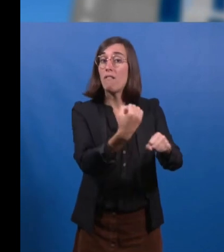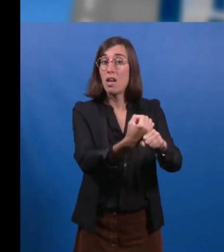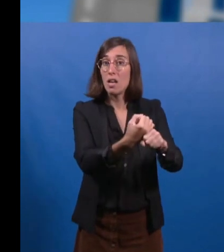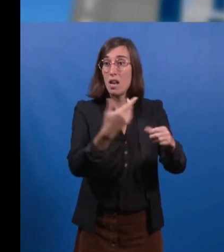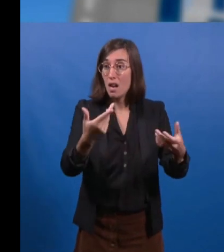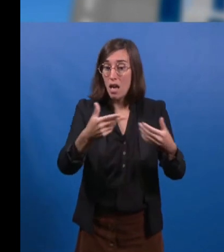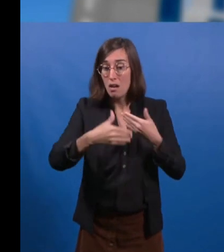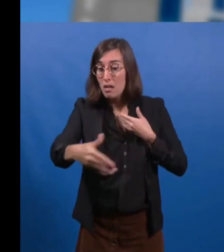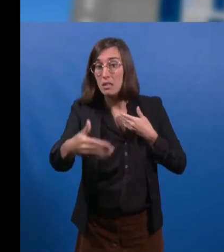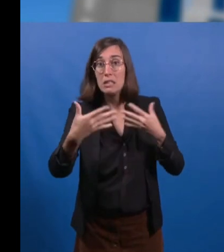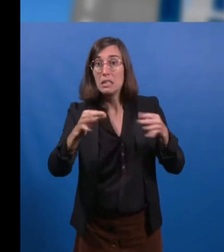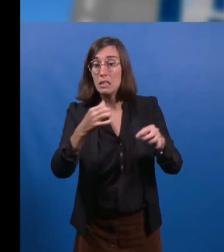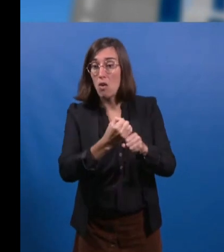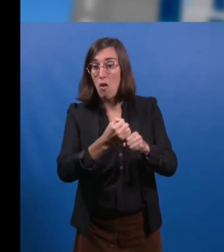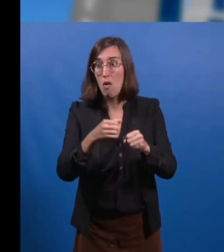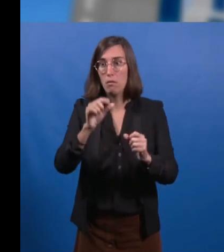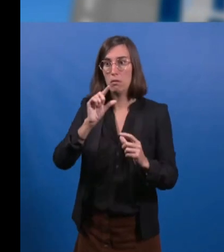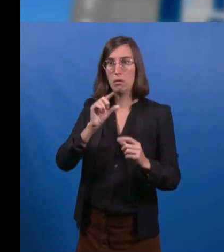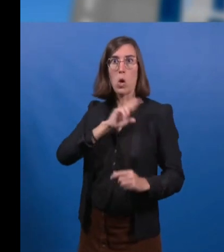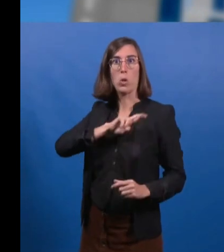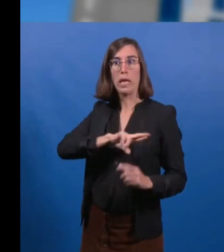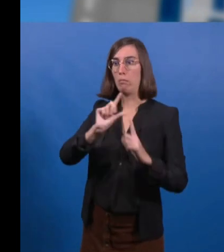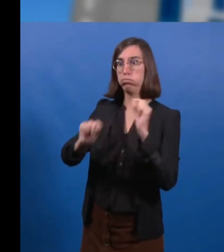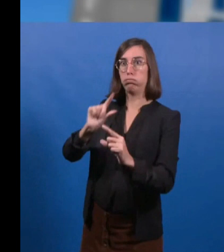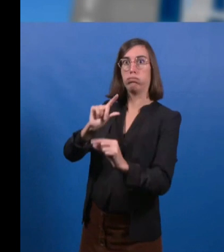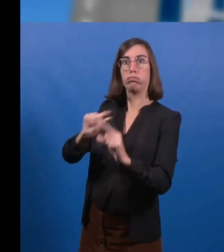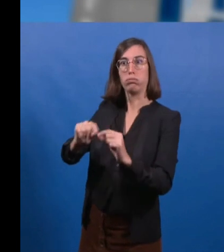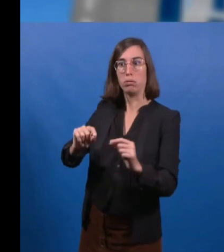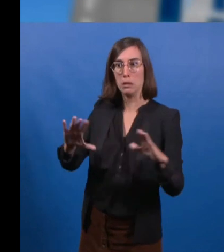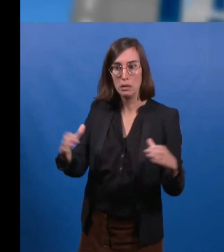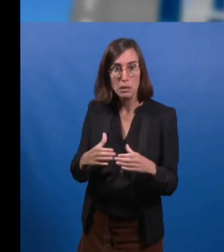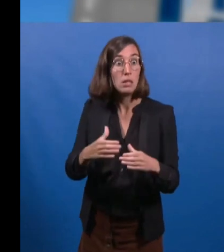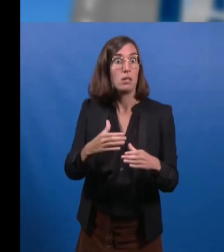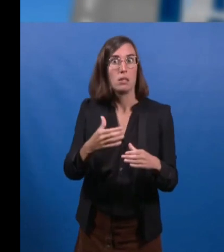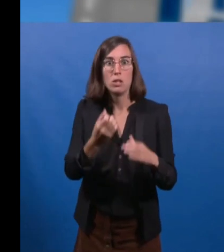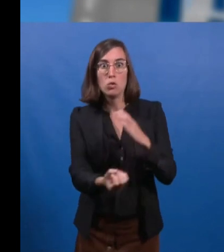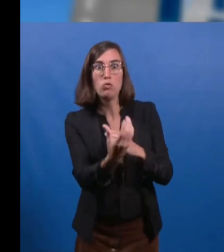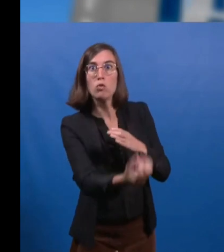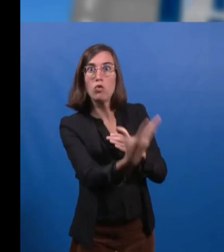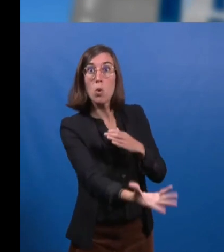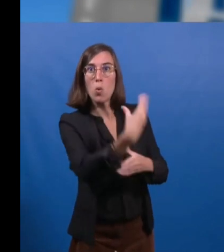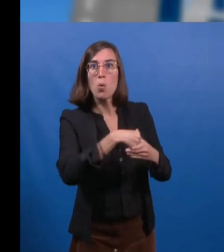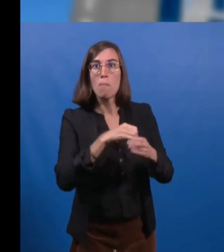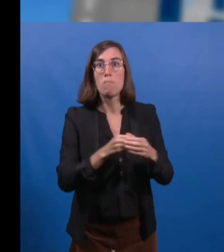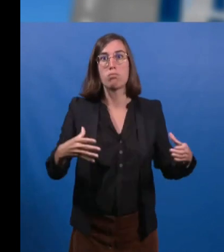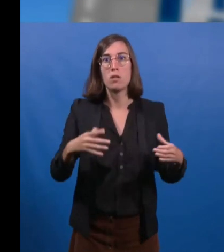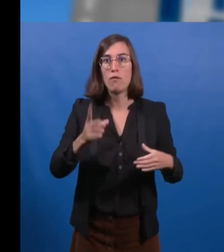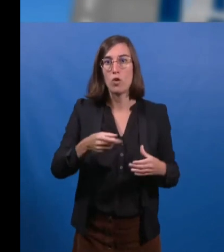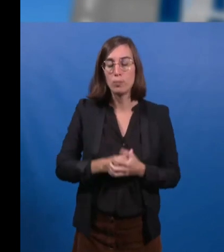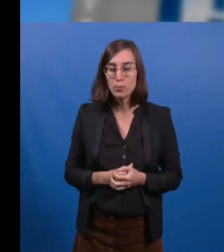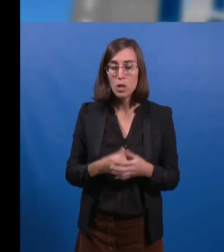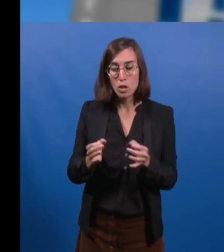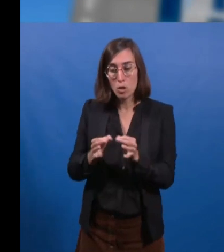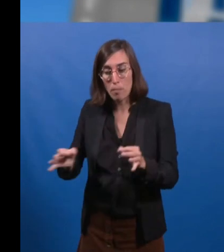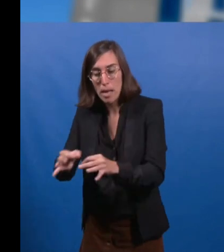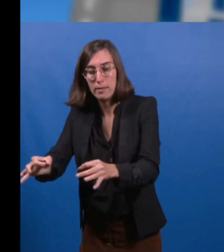dans les 10 années qui viennent. Pour cela, nous pensons qu'il faut étendre le principe d'éco-conditionnalité des acquisitions de parcellaires